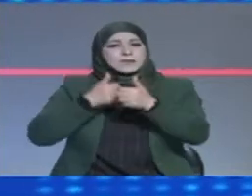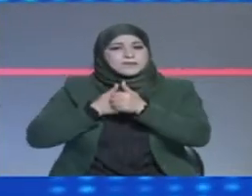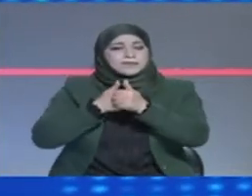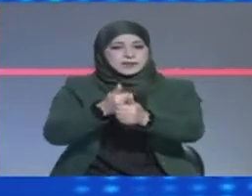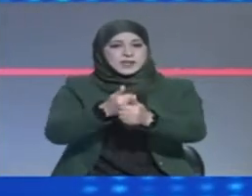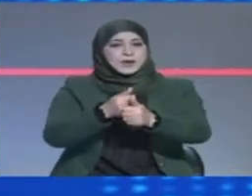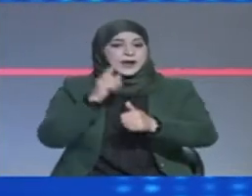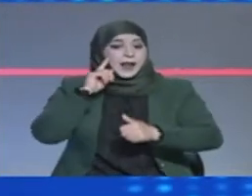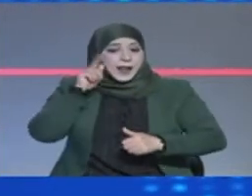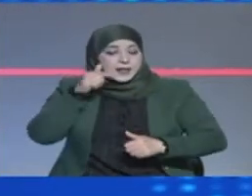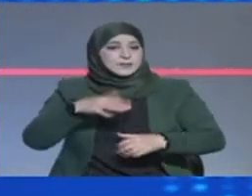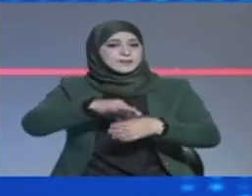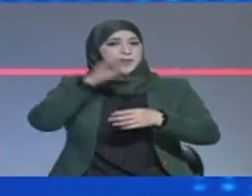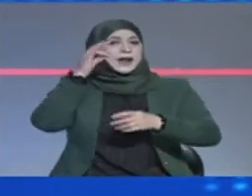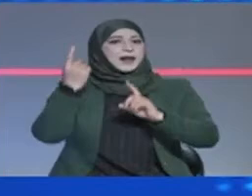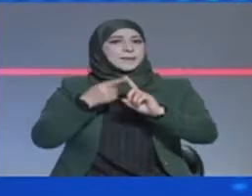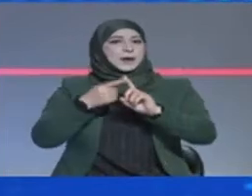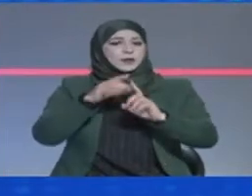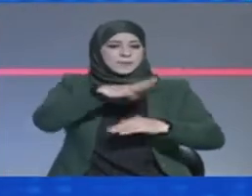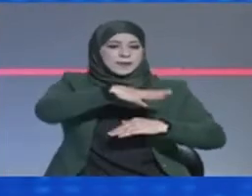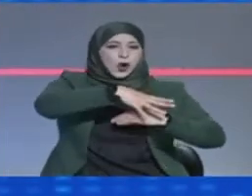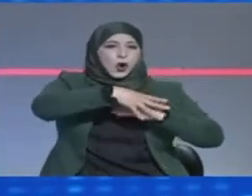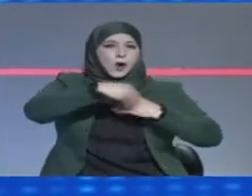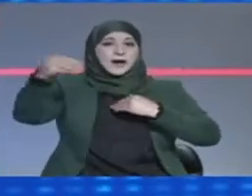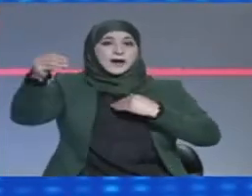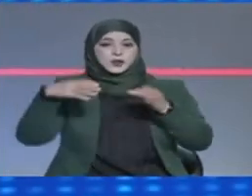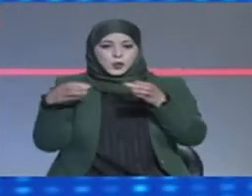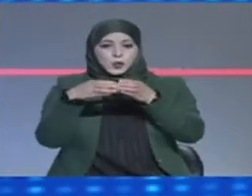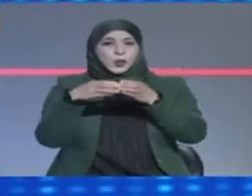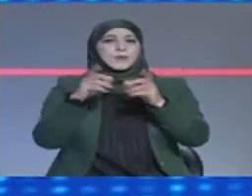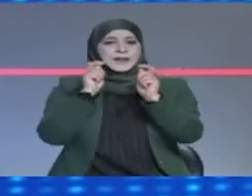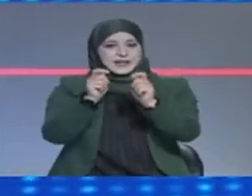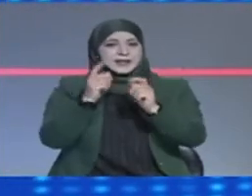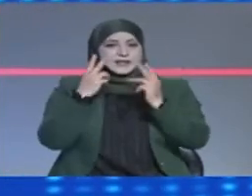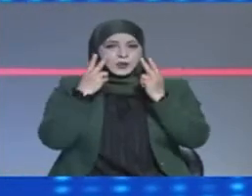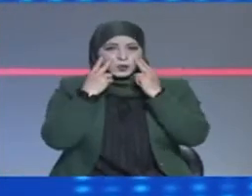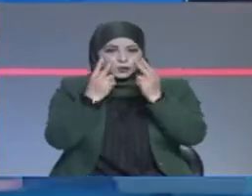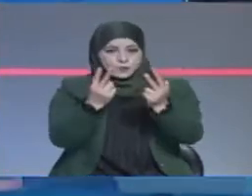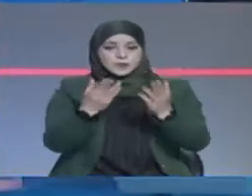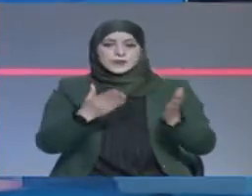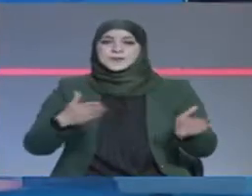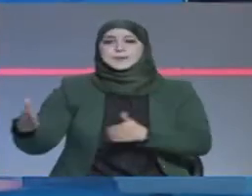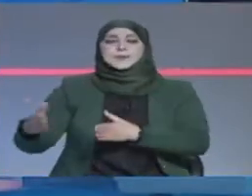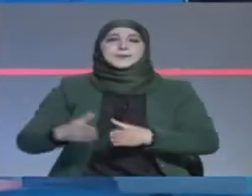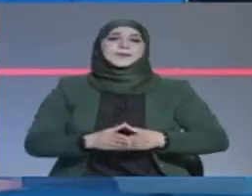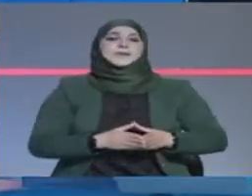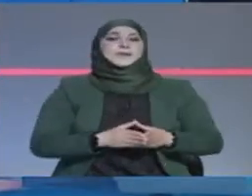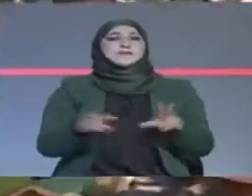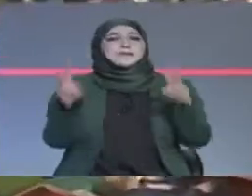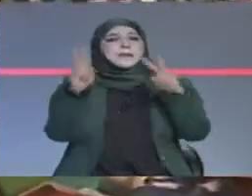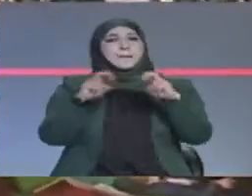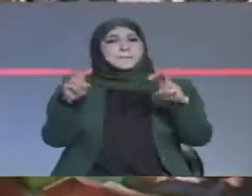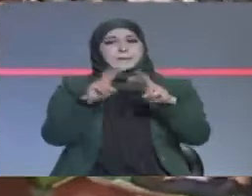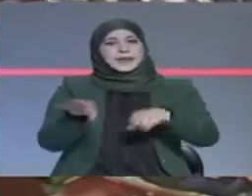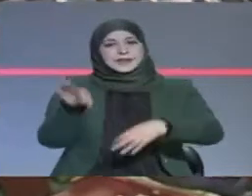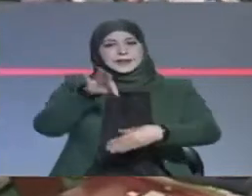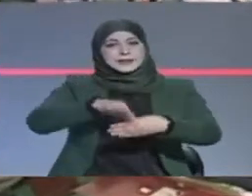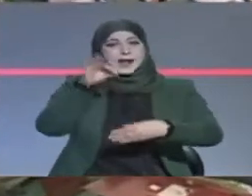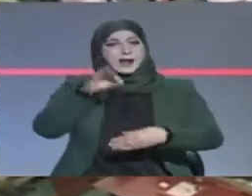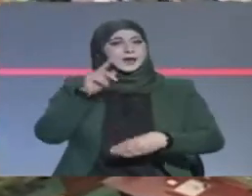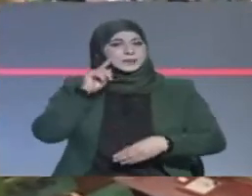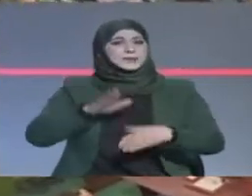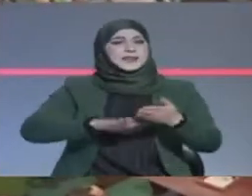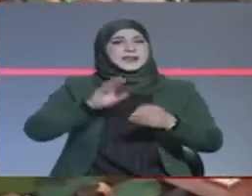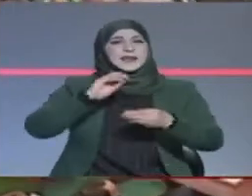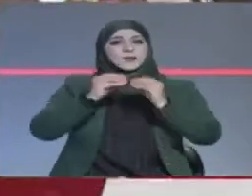يقتضي ابتكار حل من خارج المنظومة السياسية لنتابع معا بحثا عن حلا لأزمة أداء